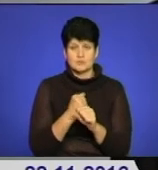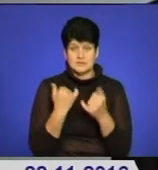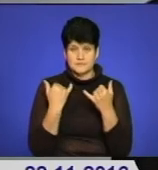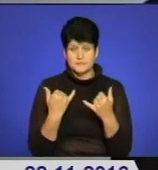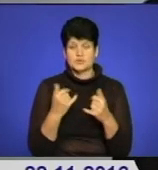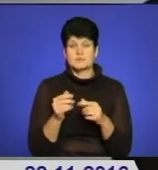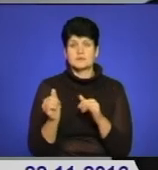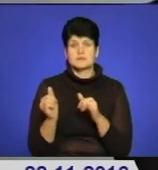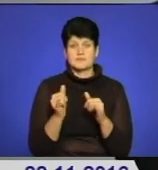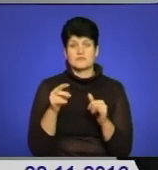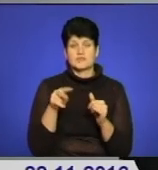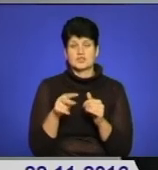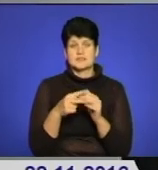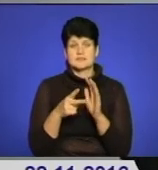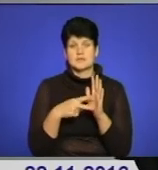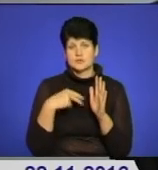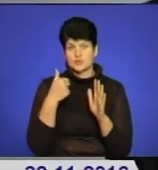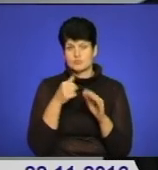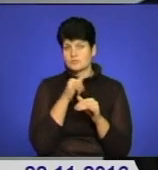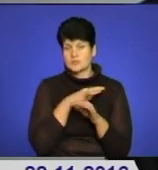обезпечити беж у 2017 році від паводків і повинників. Дякую!